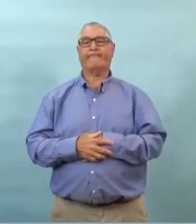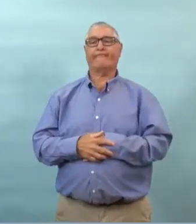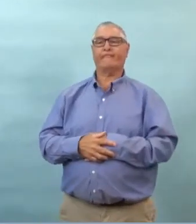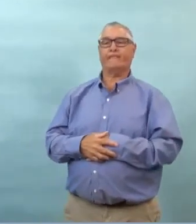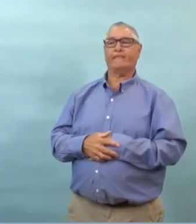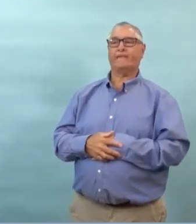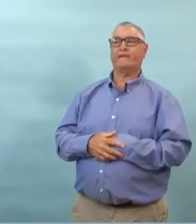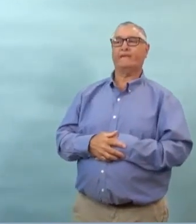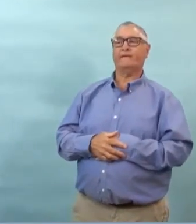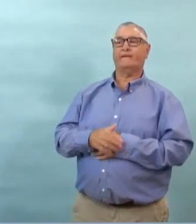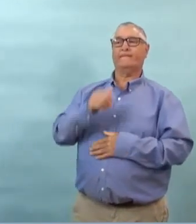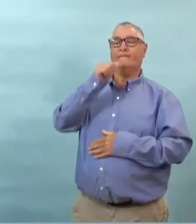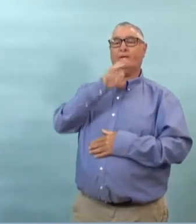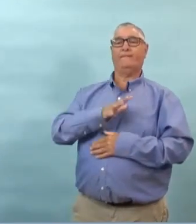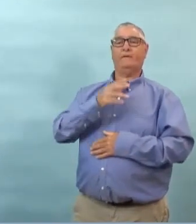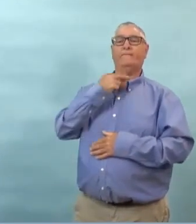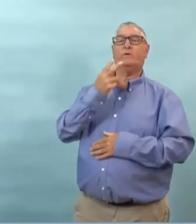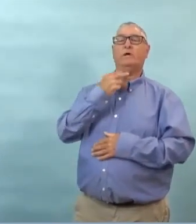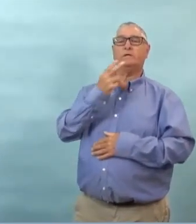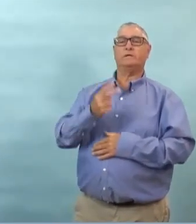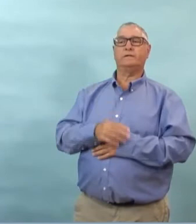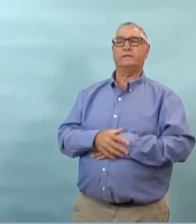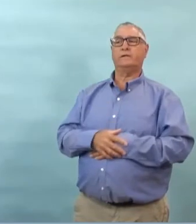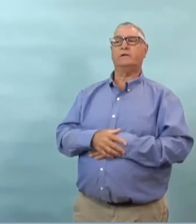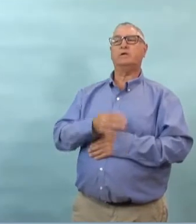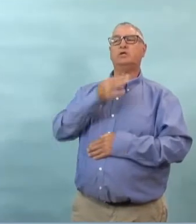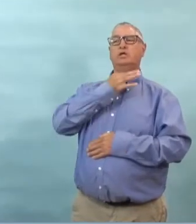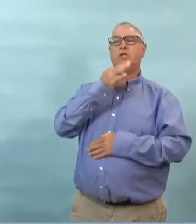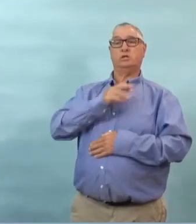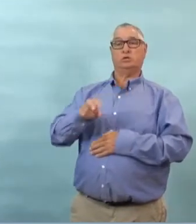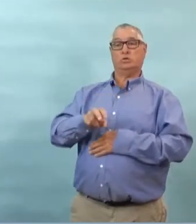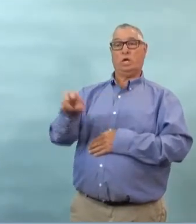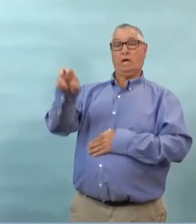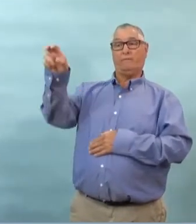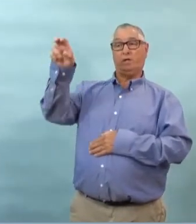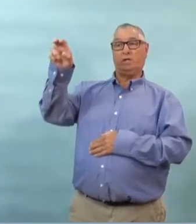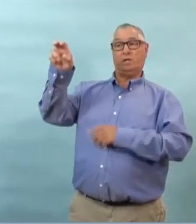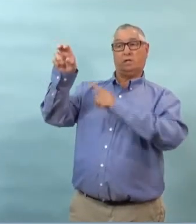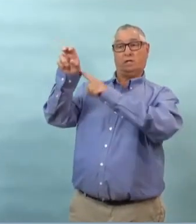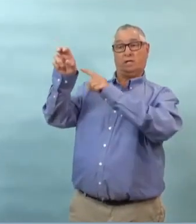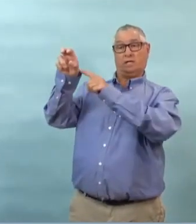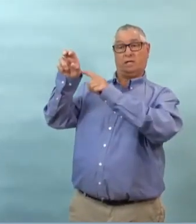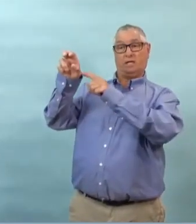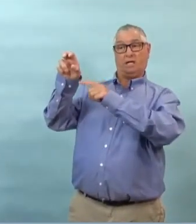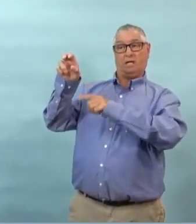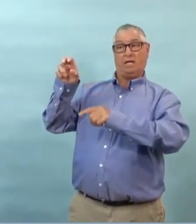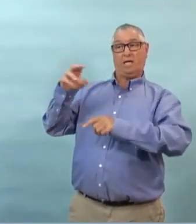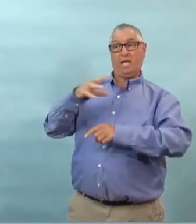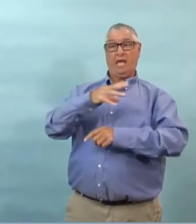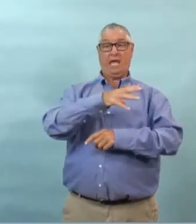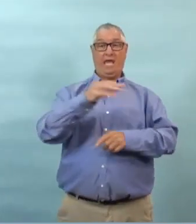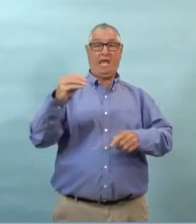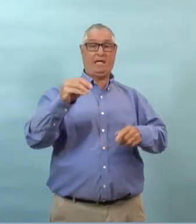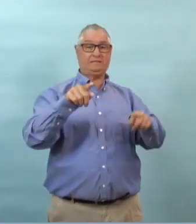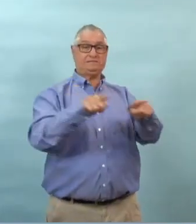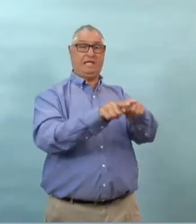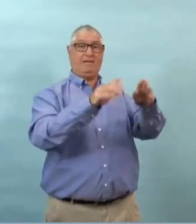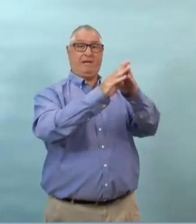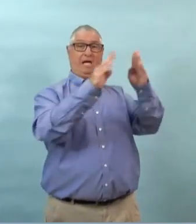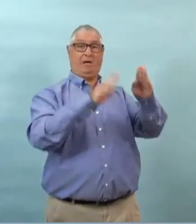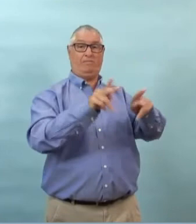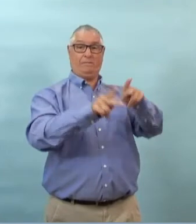mais je n'ai pas ces renseignements la question qu veut savoir c'est si les cas qui sont